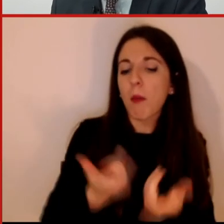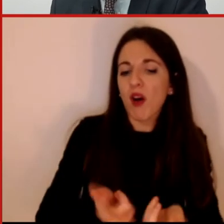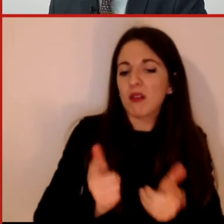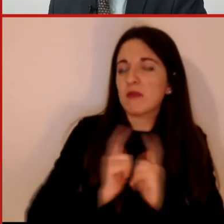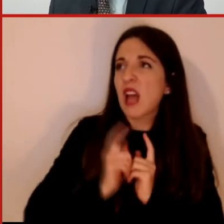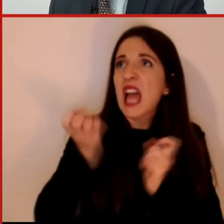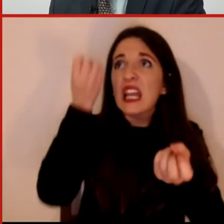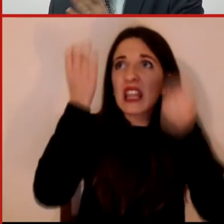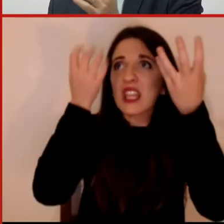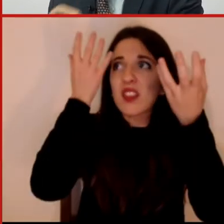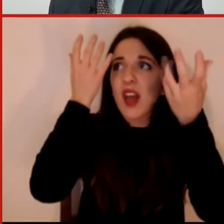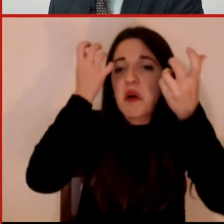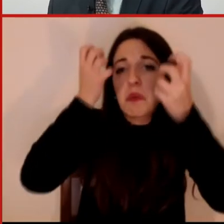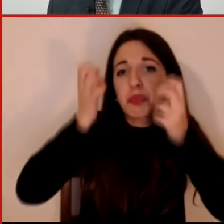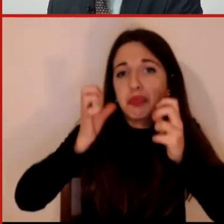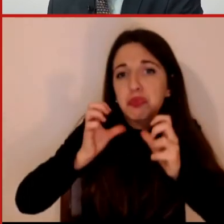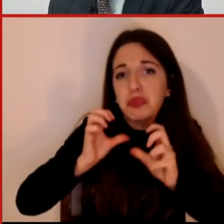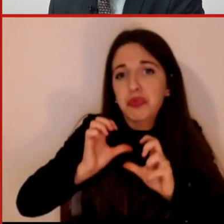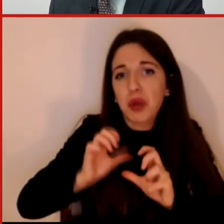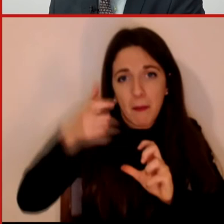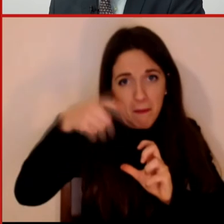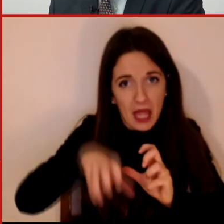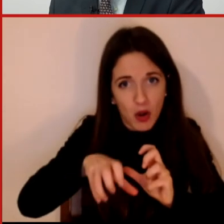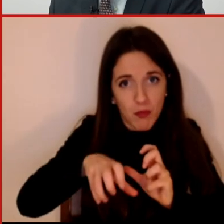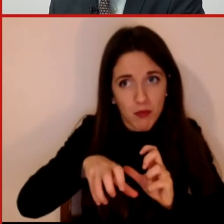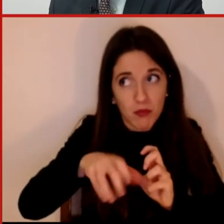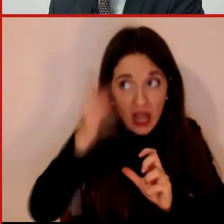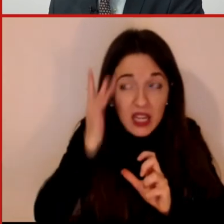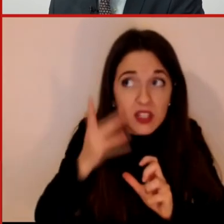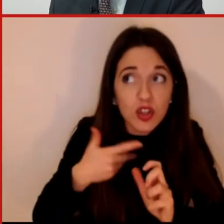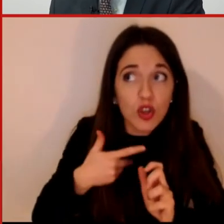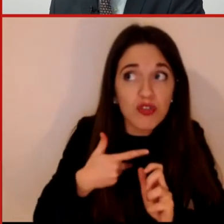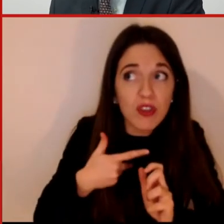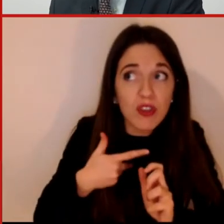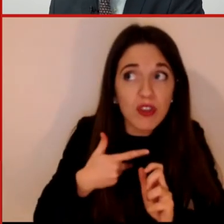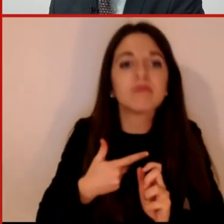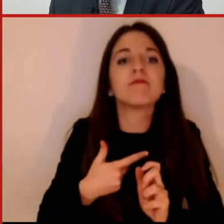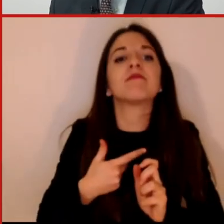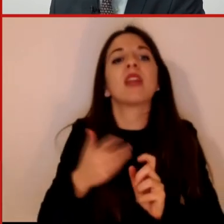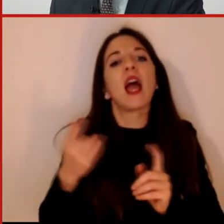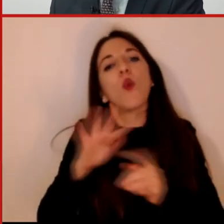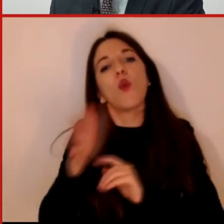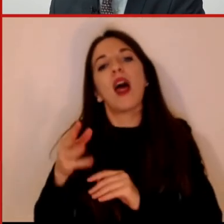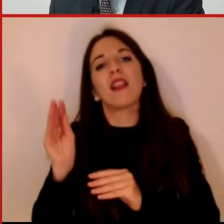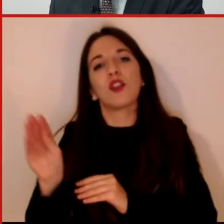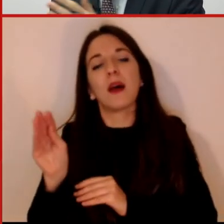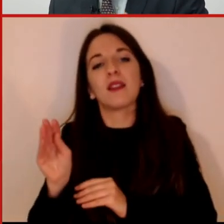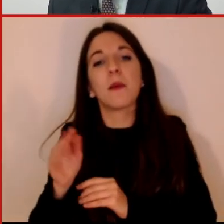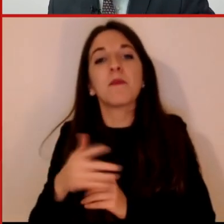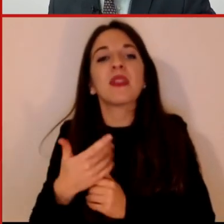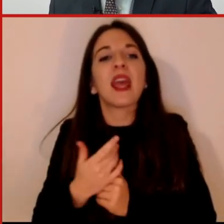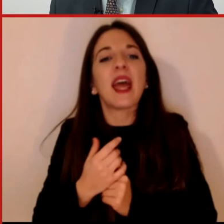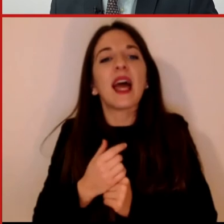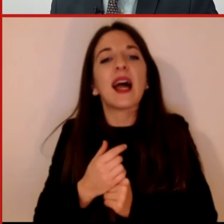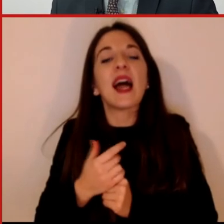questa ci dice il partecipante collegandomi alla citazione sui mattoni e la casa il rischio di una vita governata da algoritmi è di